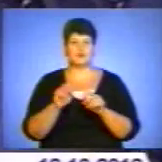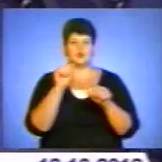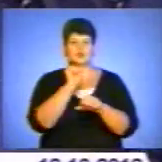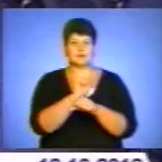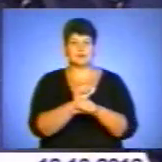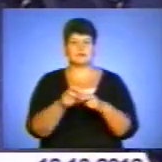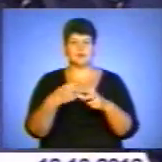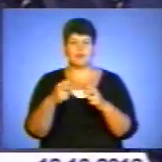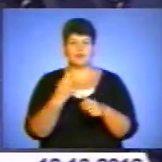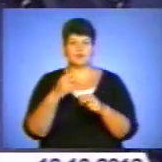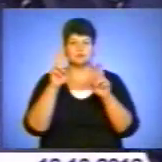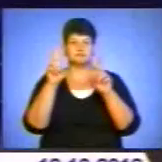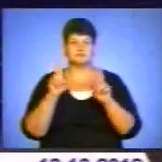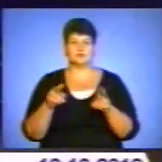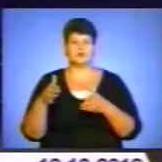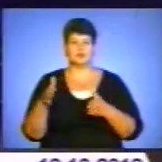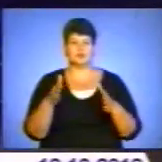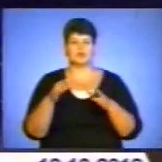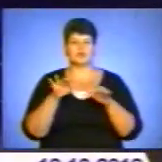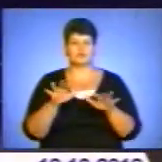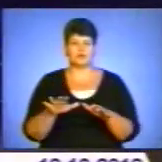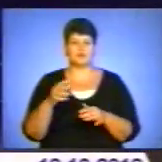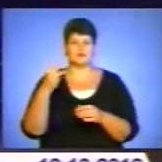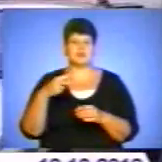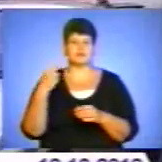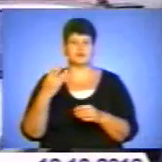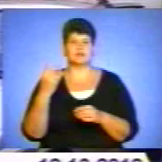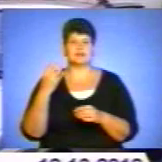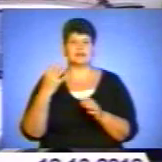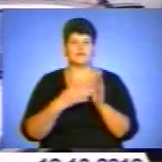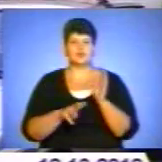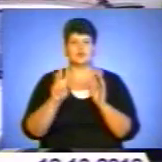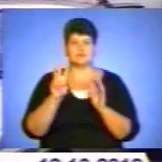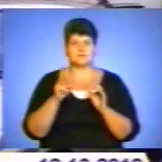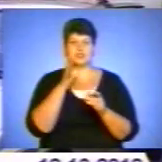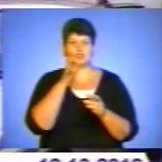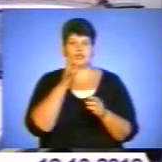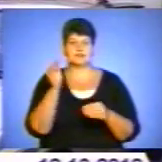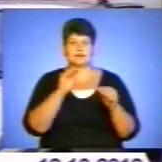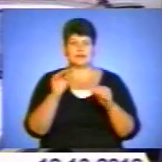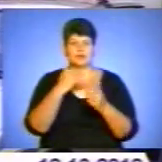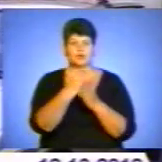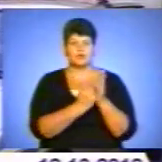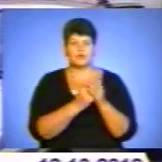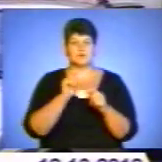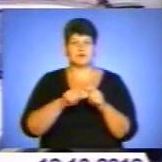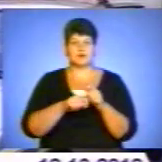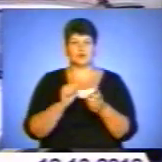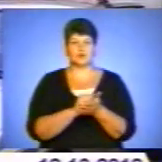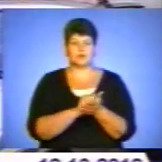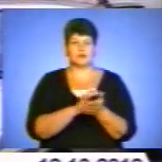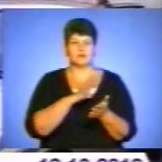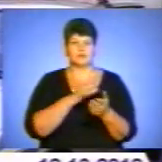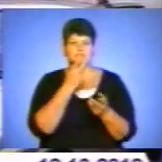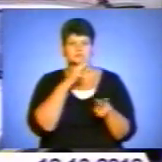дорожнього руху водія автомобіля ВАЗ-21093. Під час вкладання протоколу і під час перевірки документів було поміщено в багажному